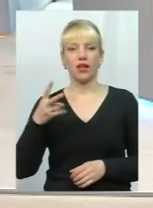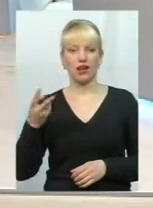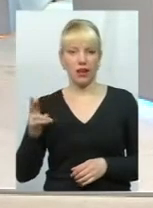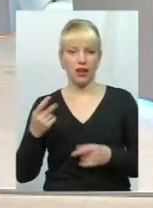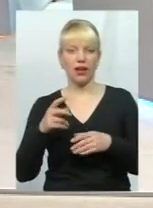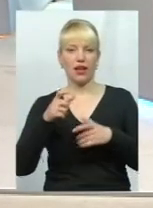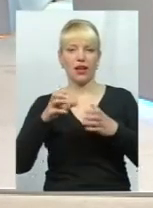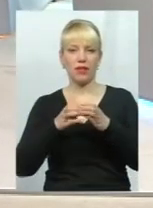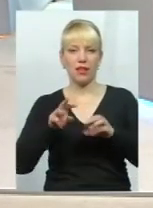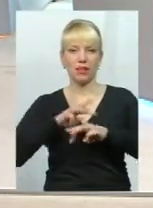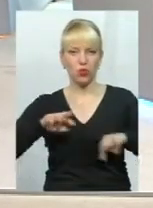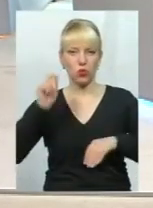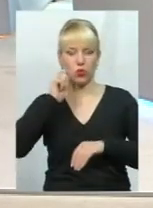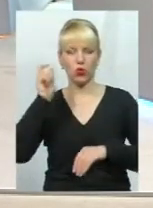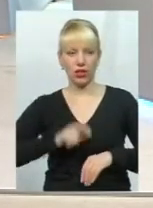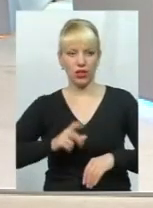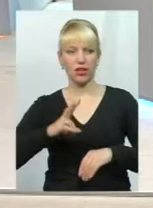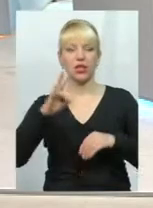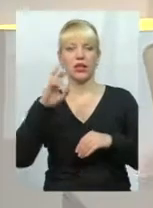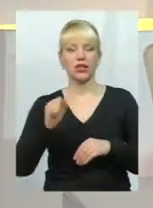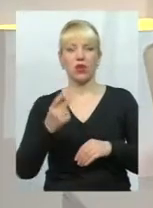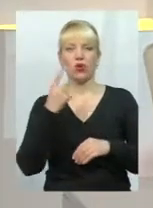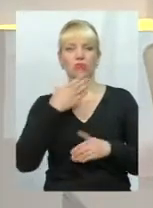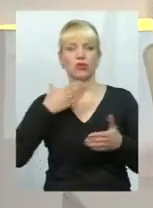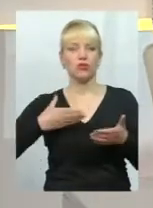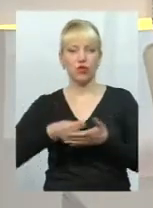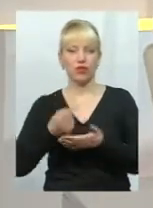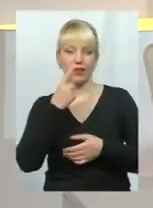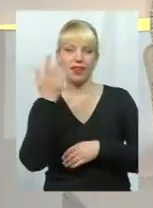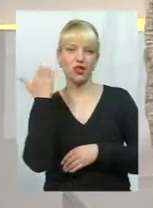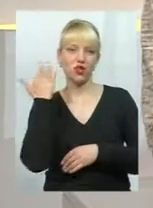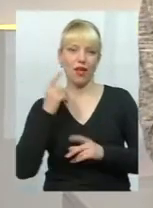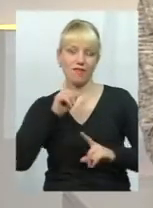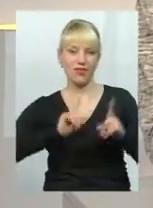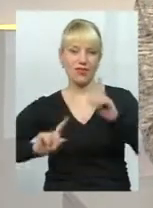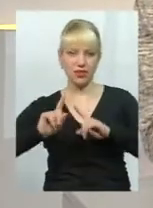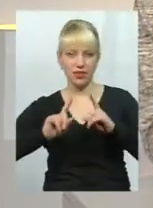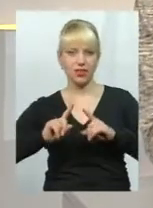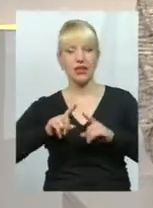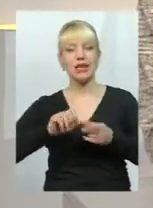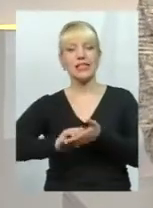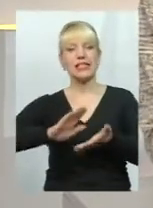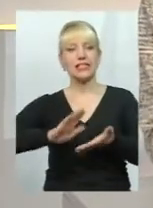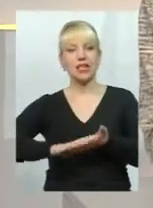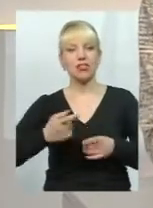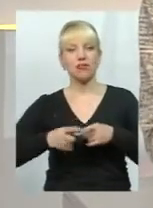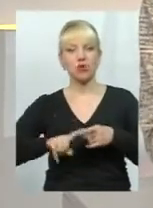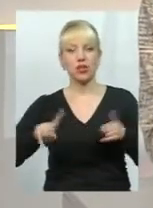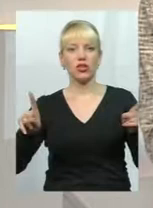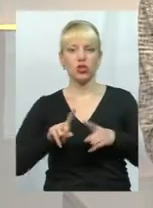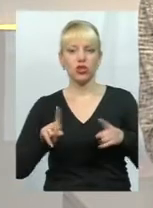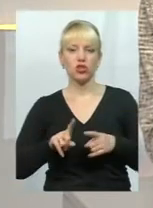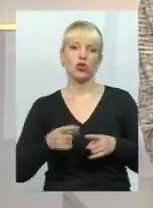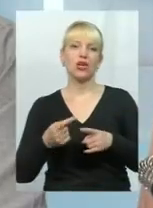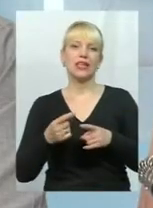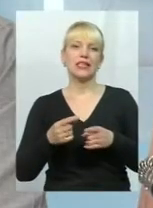Кабінет міністрів України на одному з своїх нещодавніх засідань зазначив про те, що скасовано